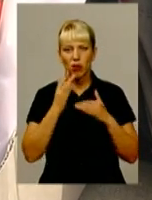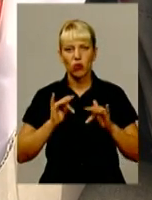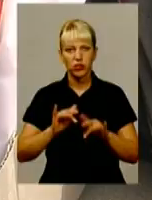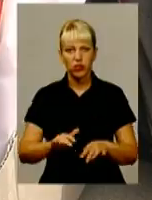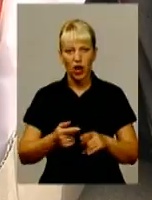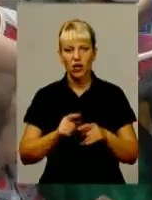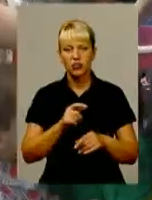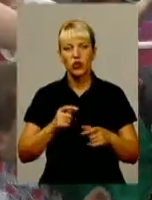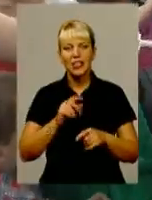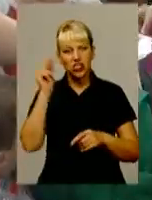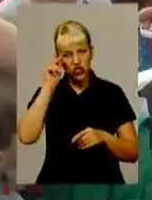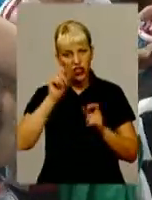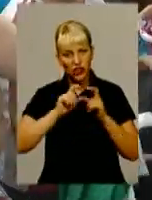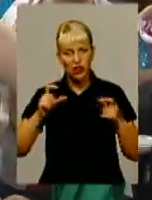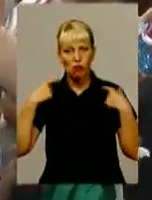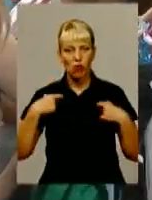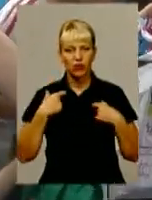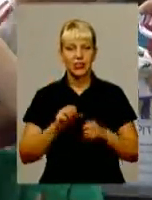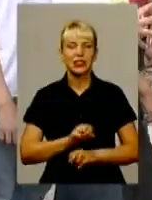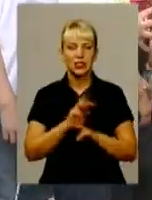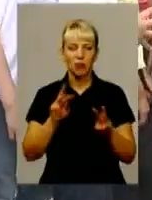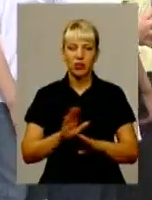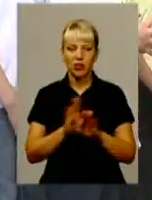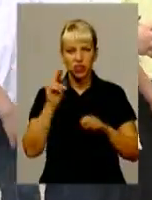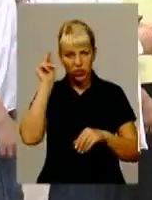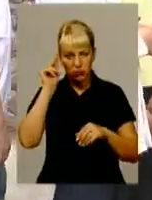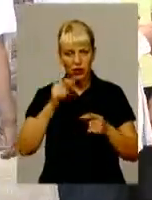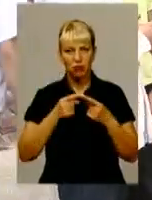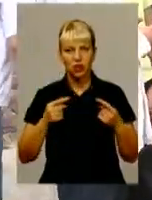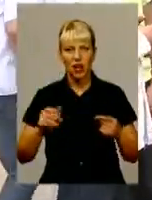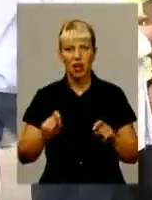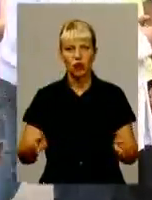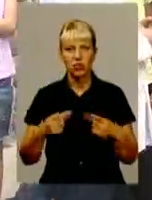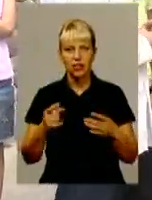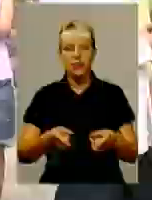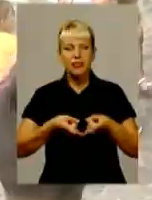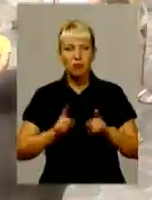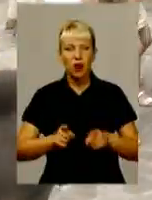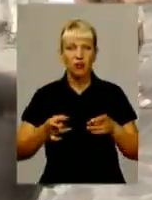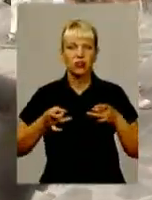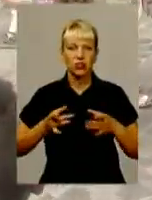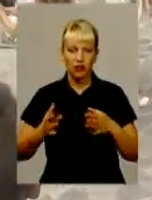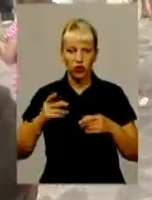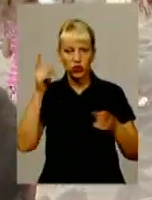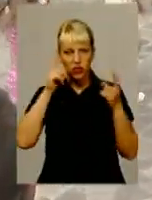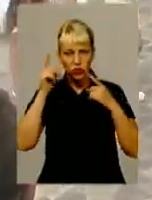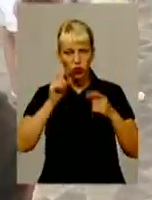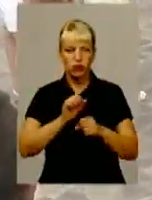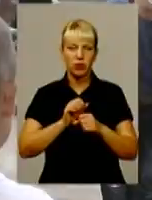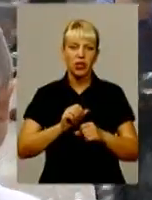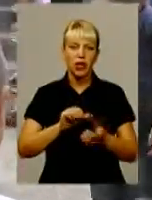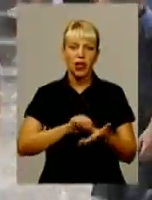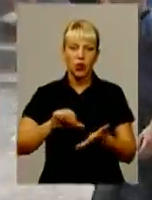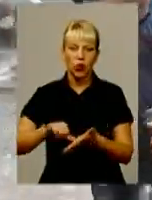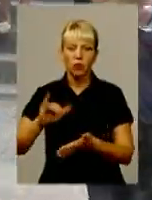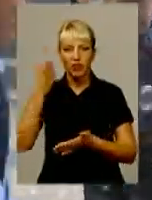портфелик». Дітлахів не тільки забезпечують шкільним приладдям, але й організовують справжнє свято з казковими героями та веселими іграми.